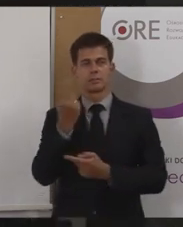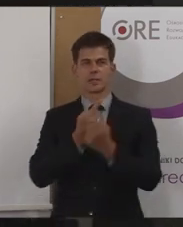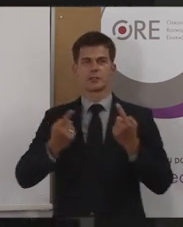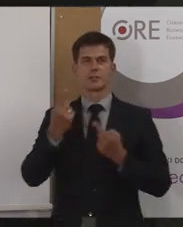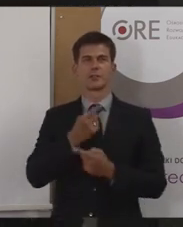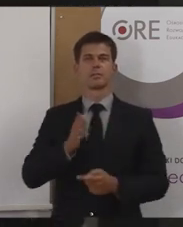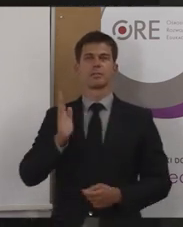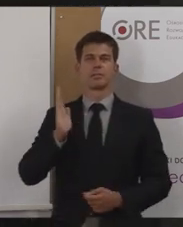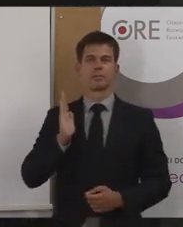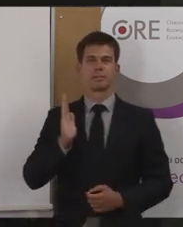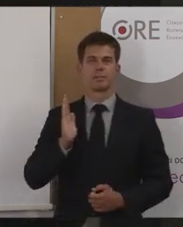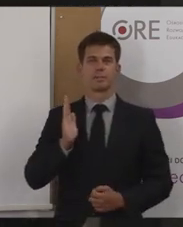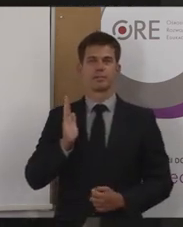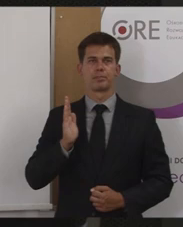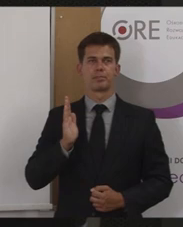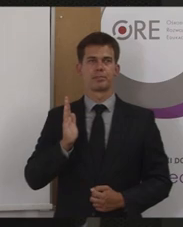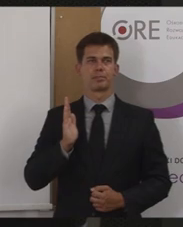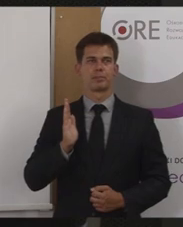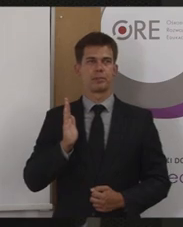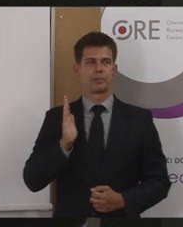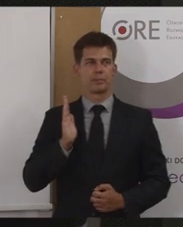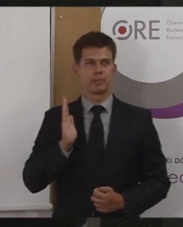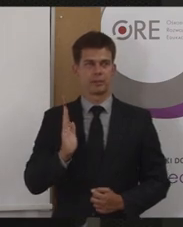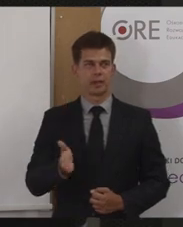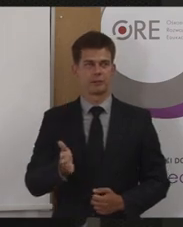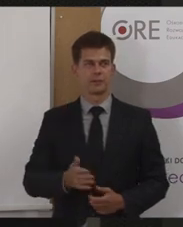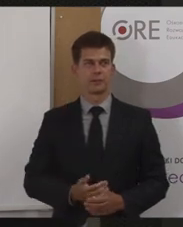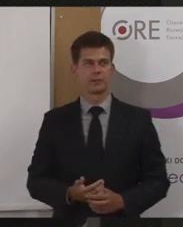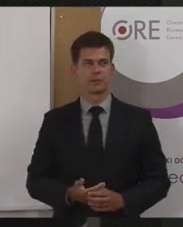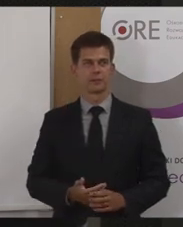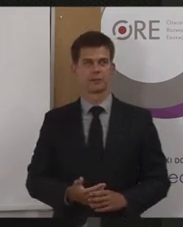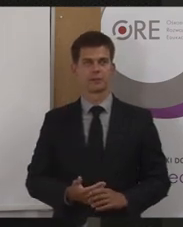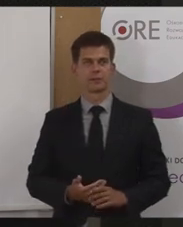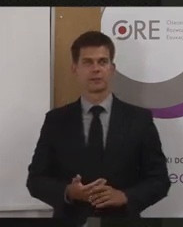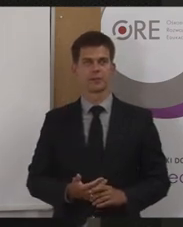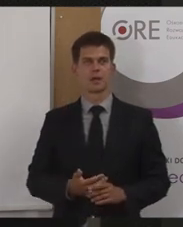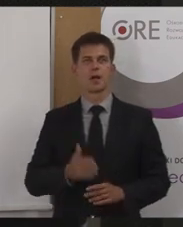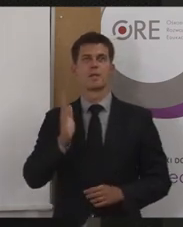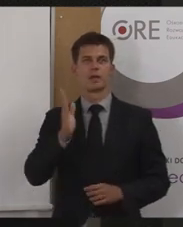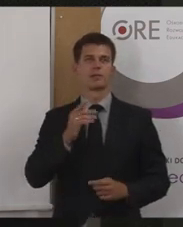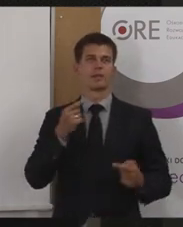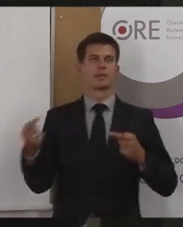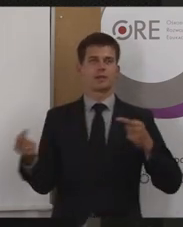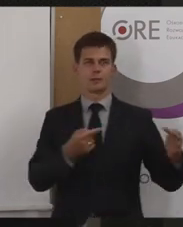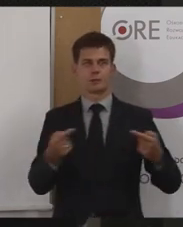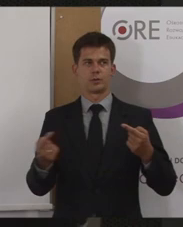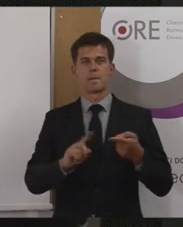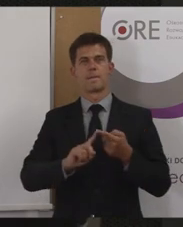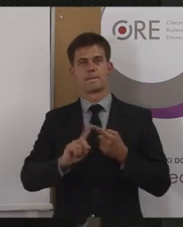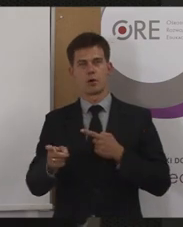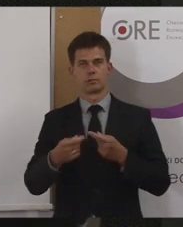właśnie przede wszystkim również na owocną dyskusję właśnie tutaj po